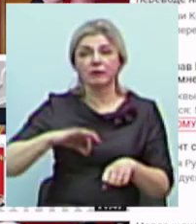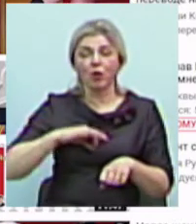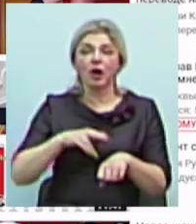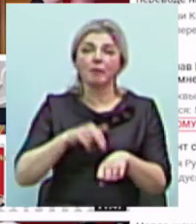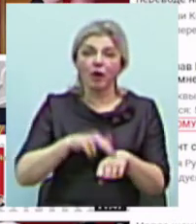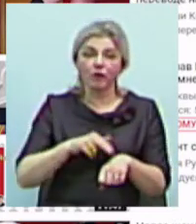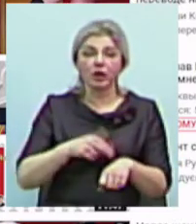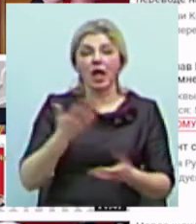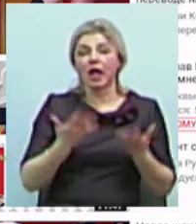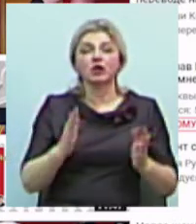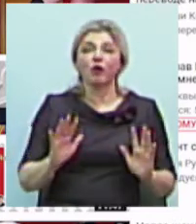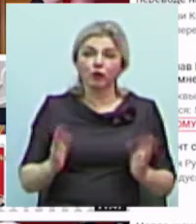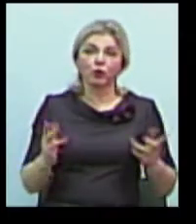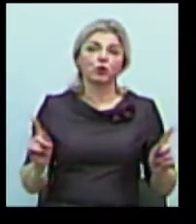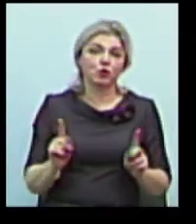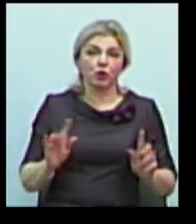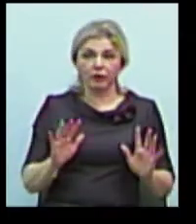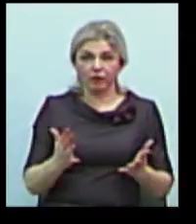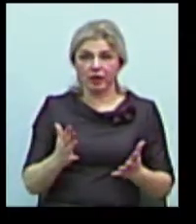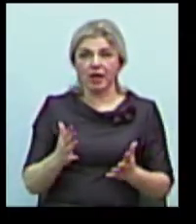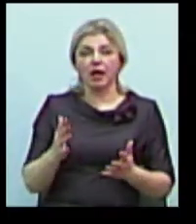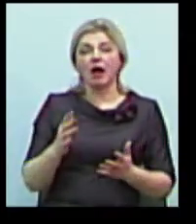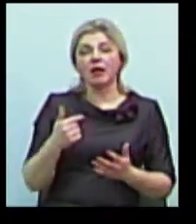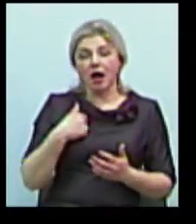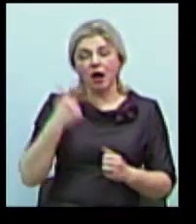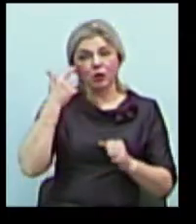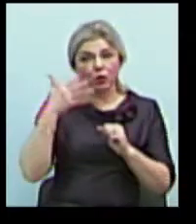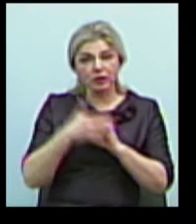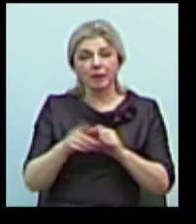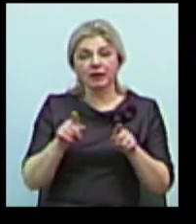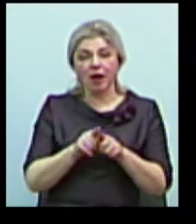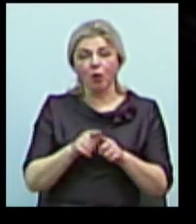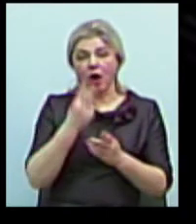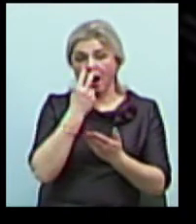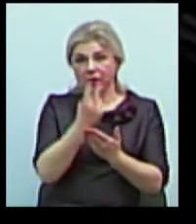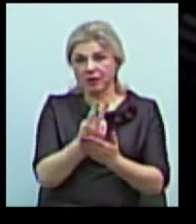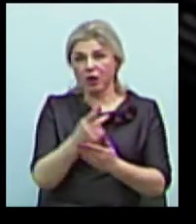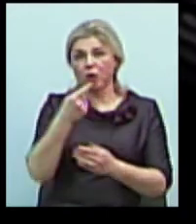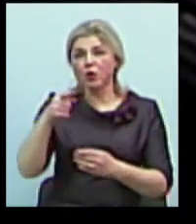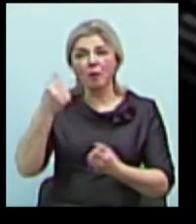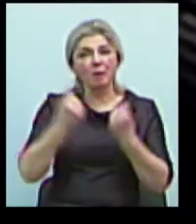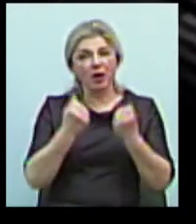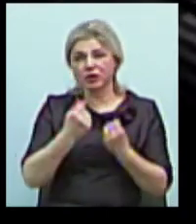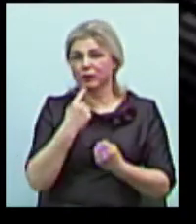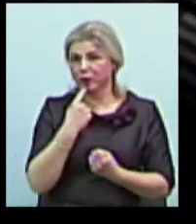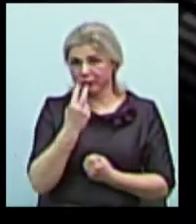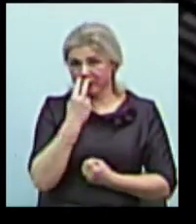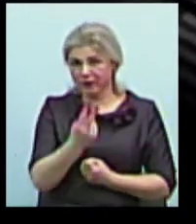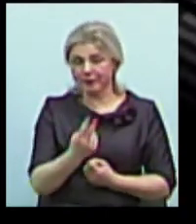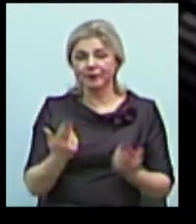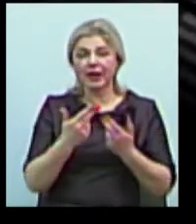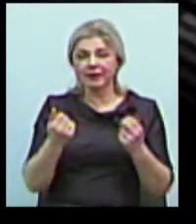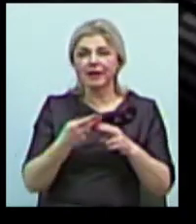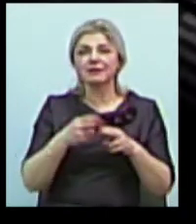того, якщо щось відбувається на цих камерах. Я так розумію, що з такої картинки номер машини точно не побачиш. Так, це так звані